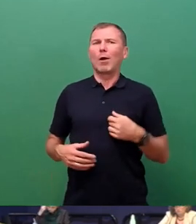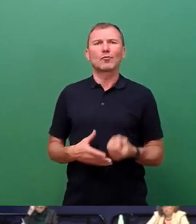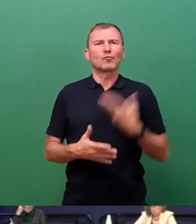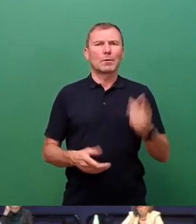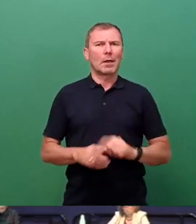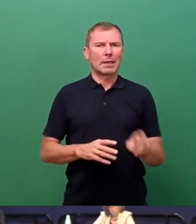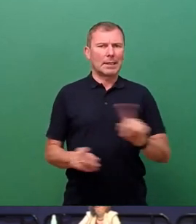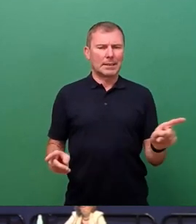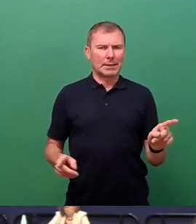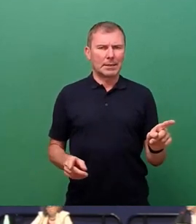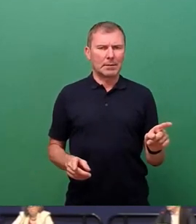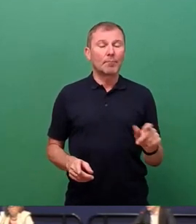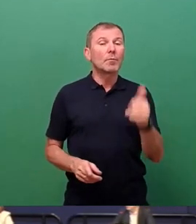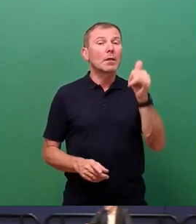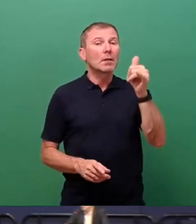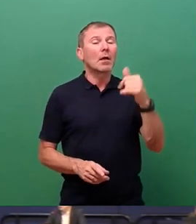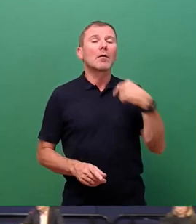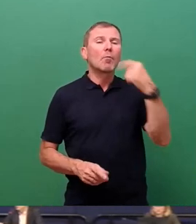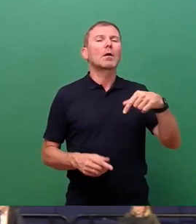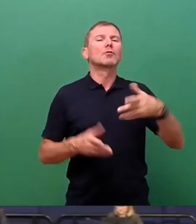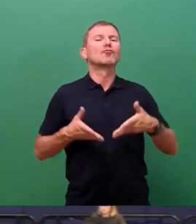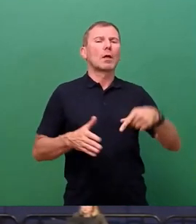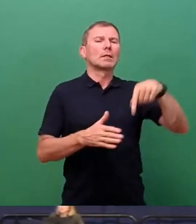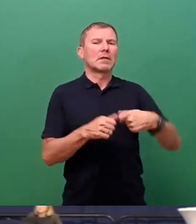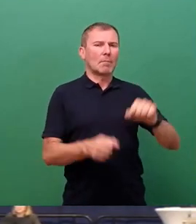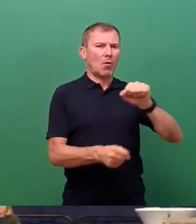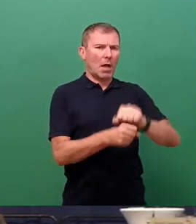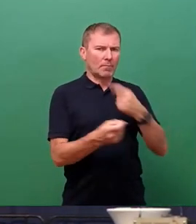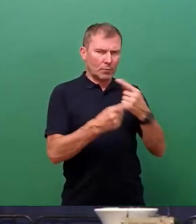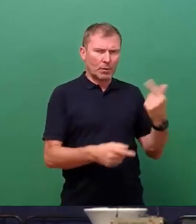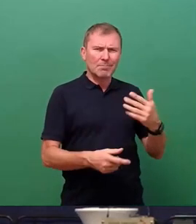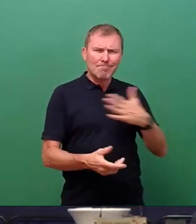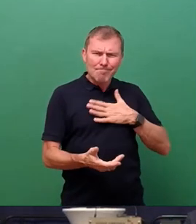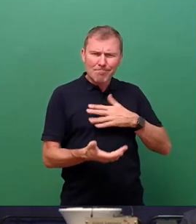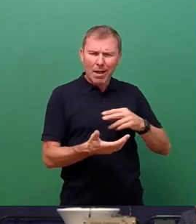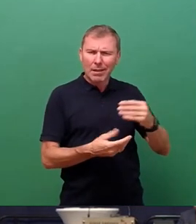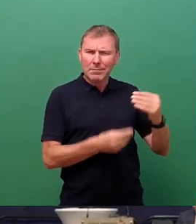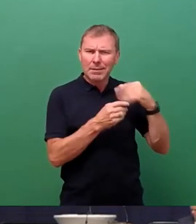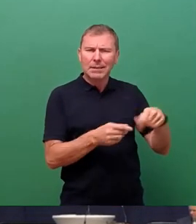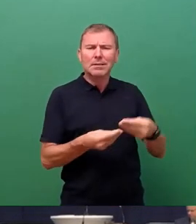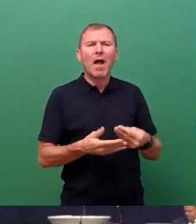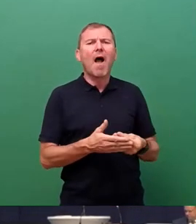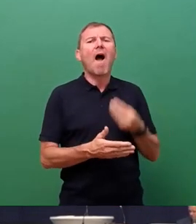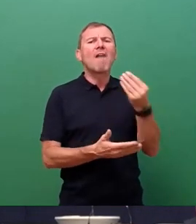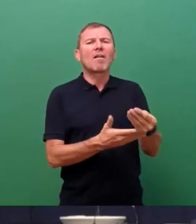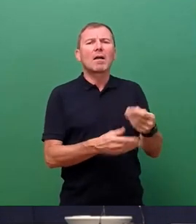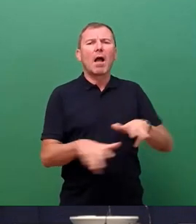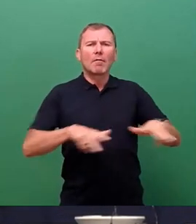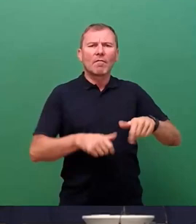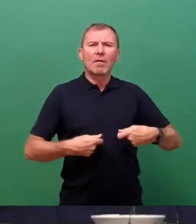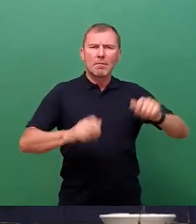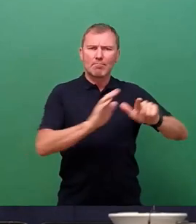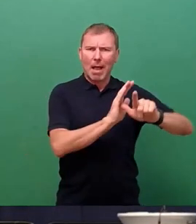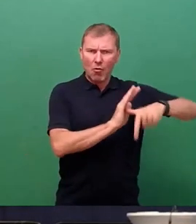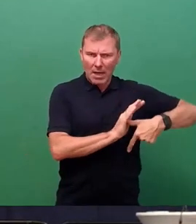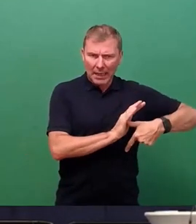das morgen noch mit den Straßentiefbahnen besprechen. Nach meinem Kenntnisstand sind wir ja noch im Vergabeverfahren für die Bauleistungen. Man kann ja